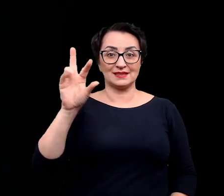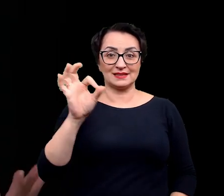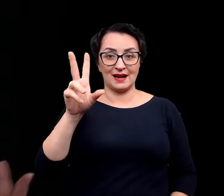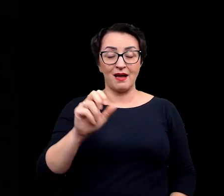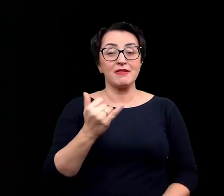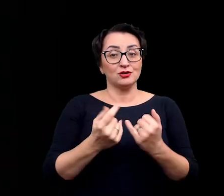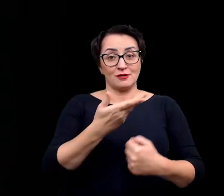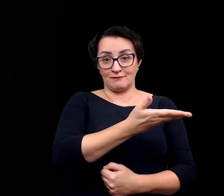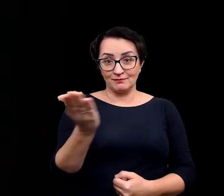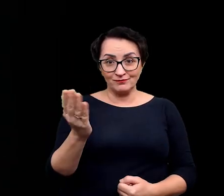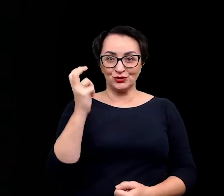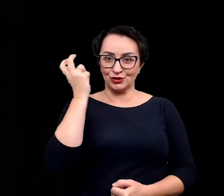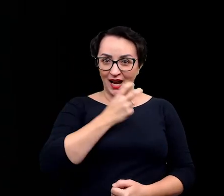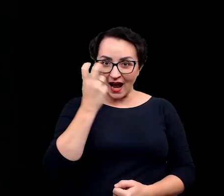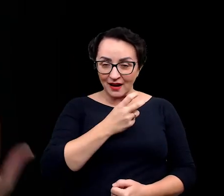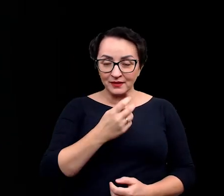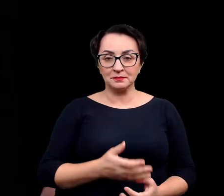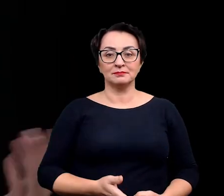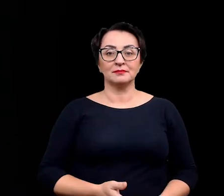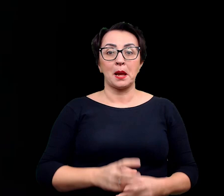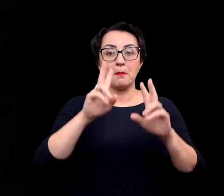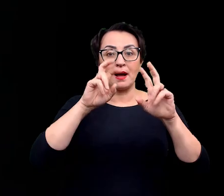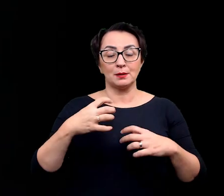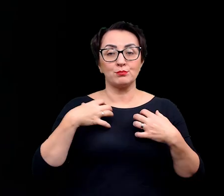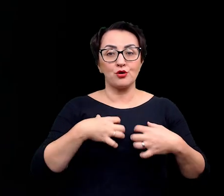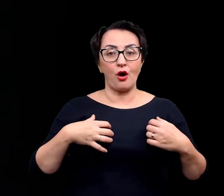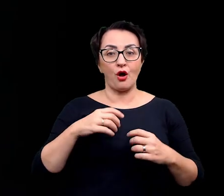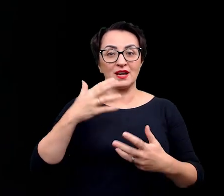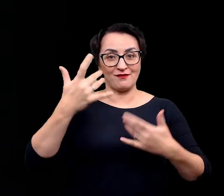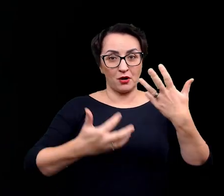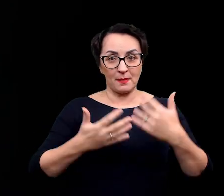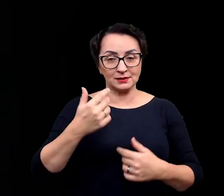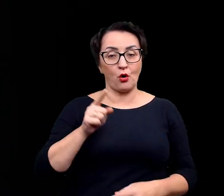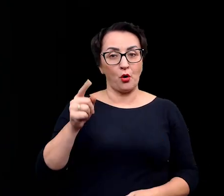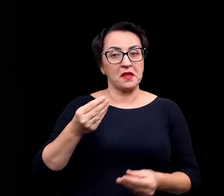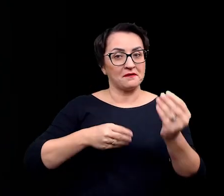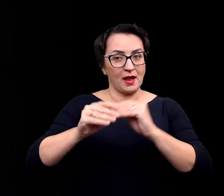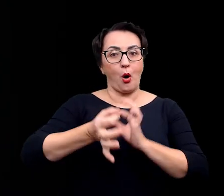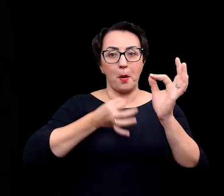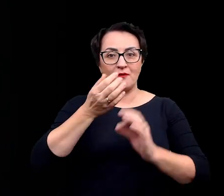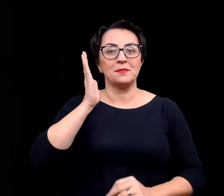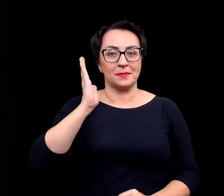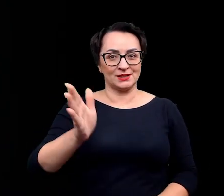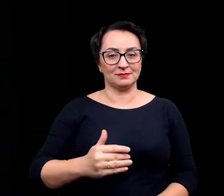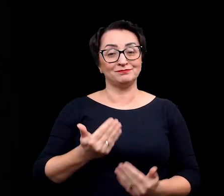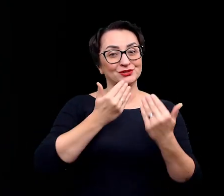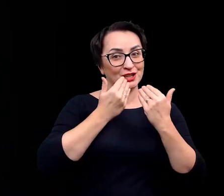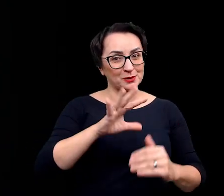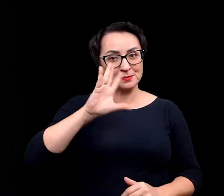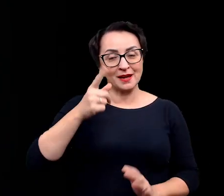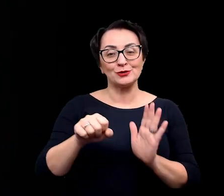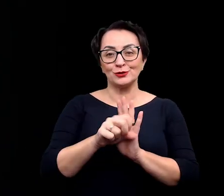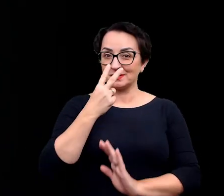jeżeli jesteście ciekawi, jesteście zainteresowani badaniami bioinformatycznymi, to ona coś więcej wam na ten temat powie.